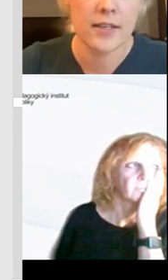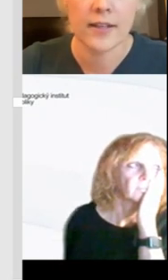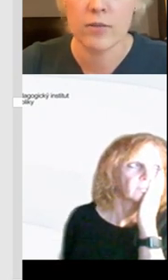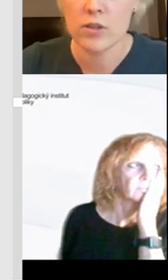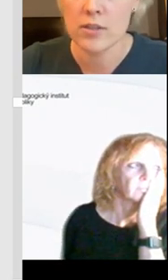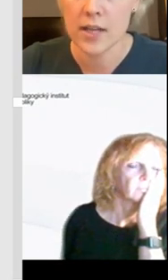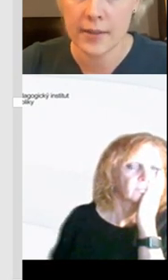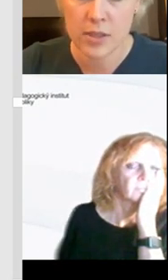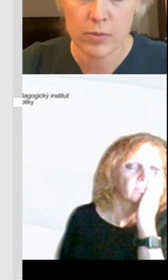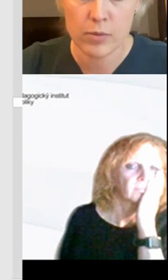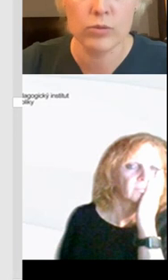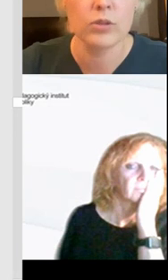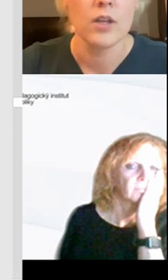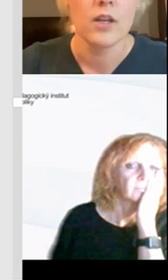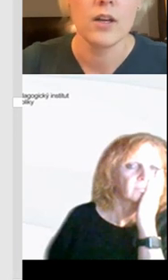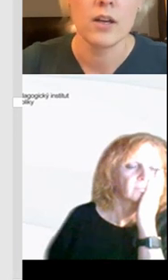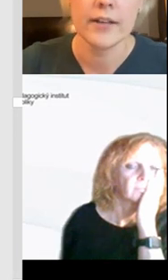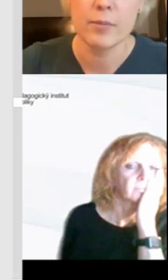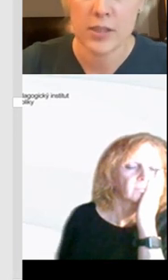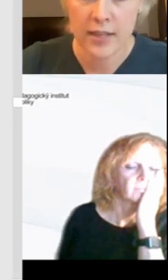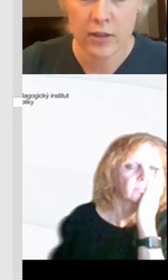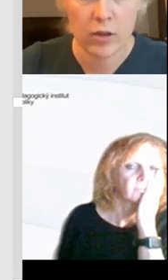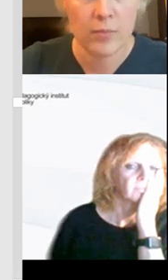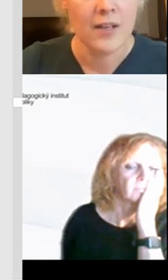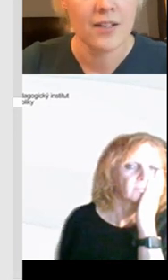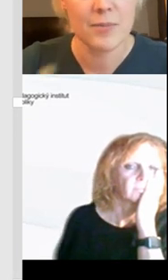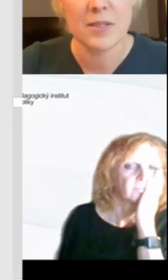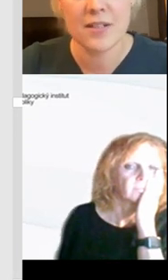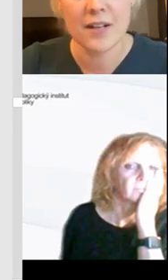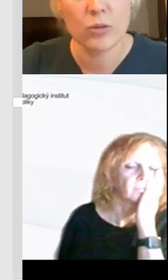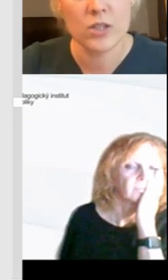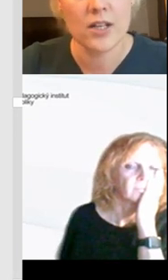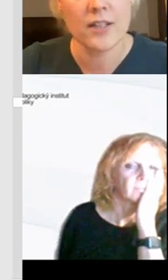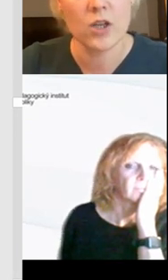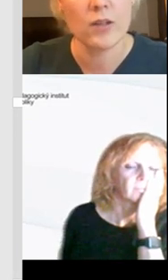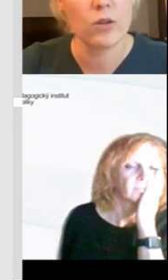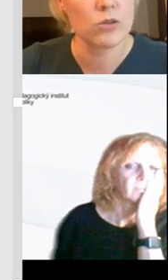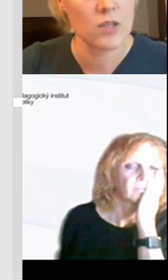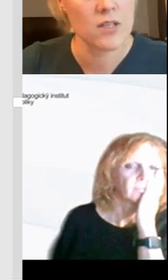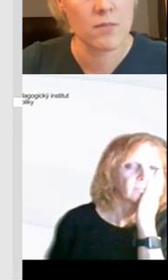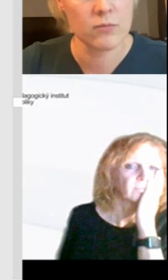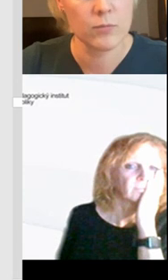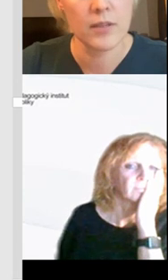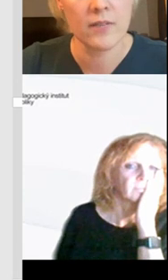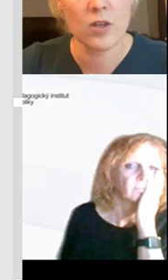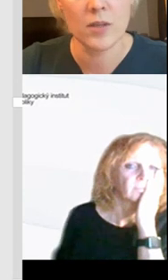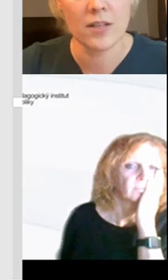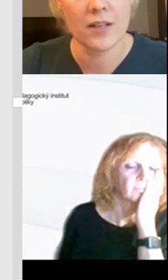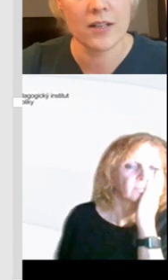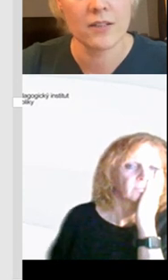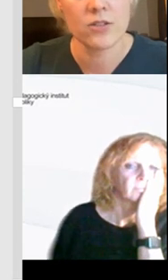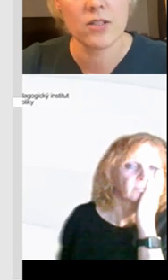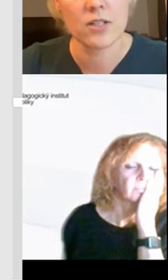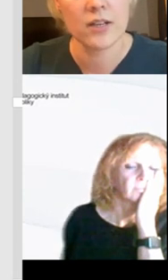jednoduché sdílení, které určitě znáte přes Bluetooth nebo přes AirDrop. My jsme si z Renato i říkali takové to, co ty děti úplně